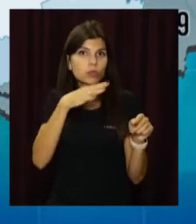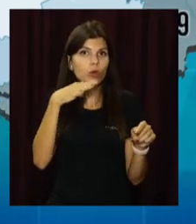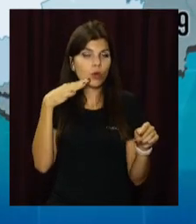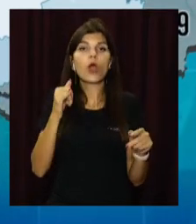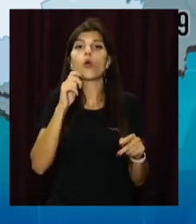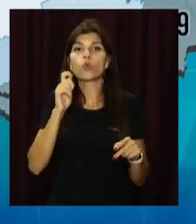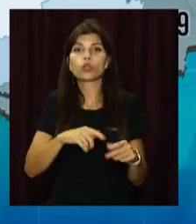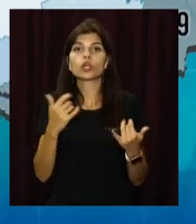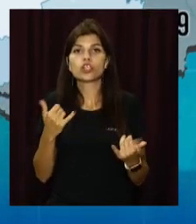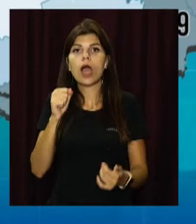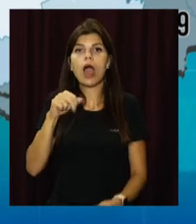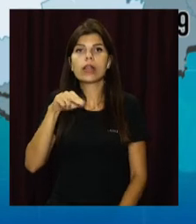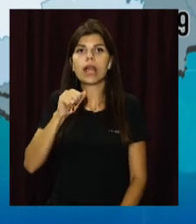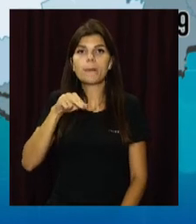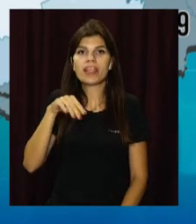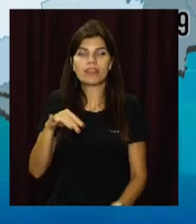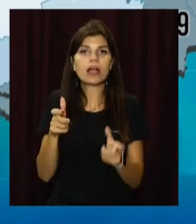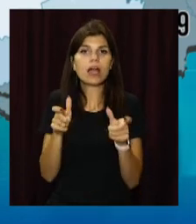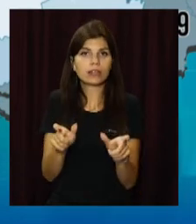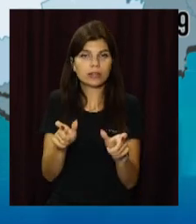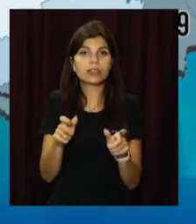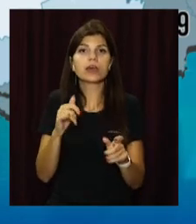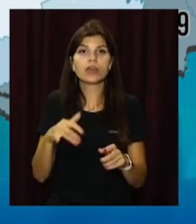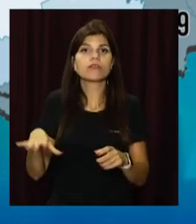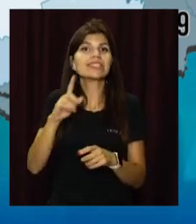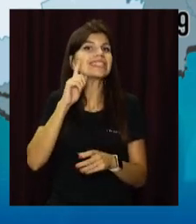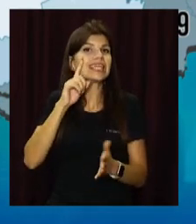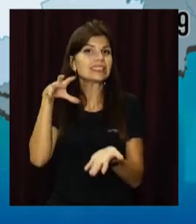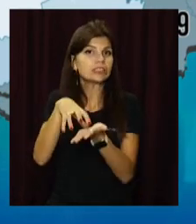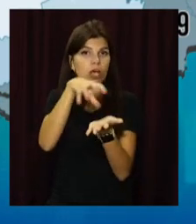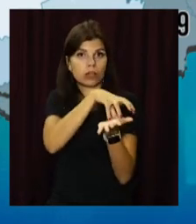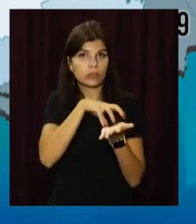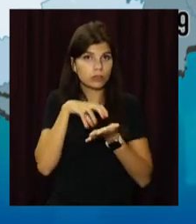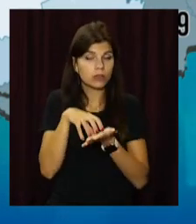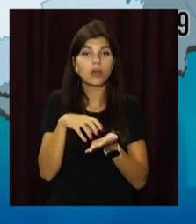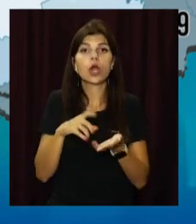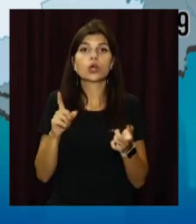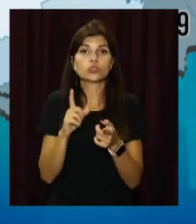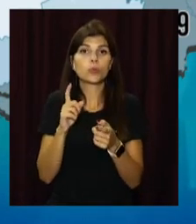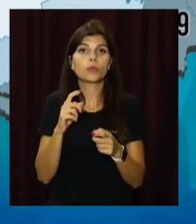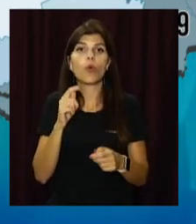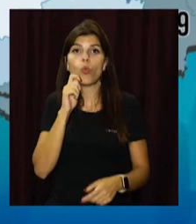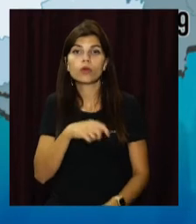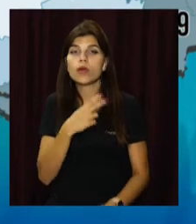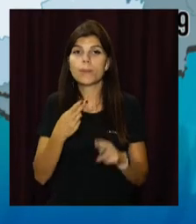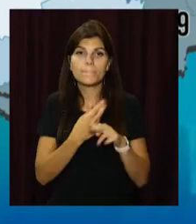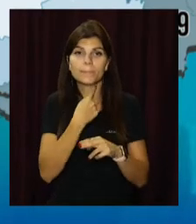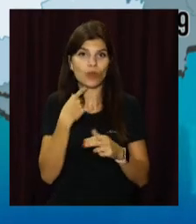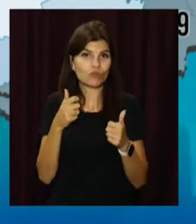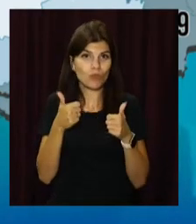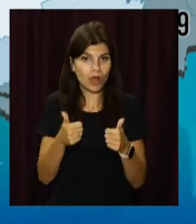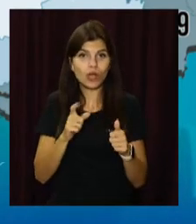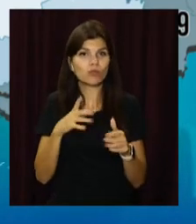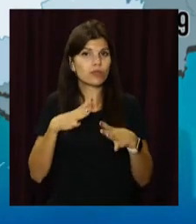Україні діє адаптивний карантин і всі регіони перебувають у зеленій карантинній зоні. Щоб обезпечити українців від недуга та її